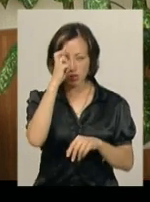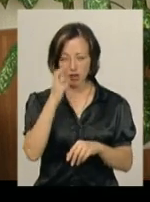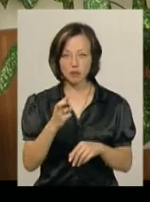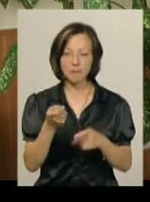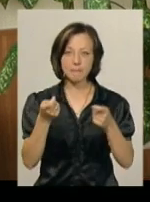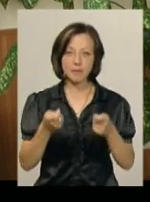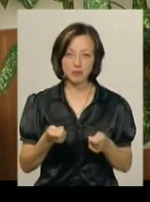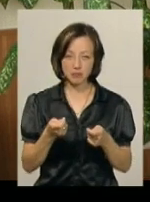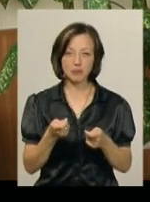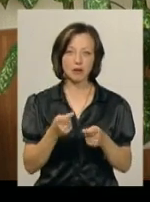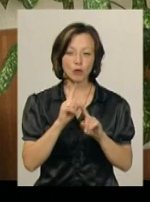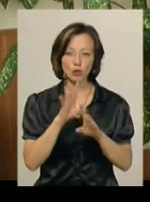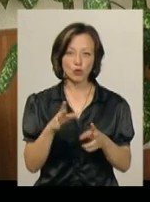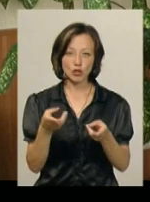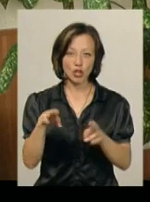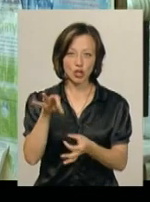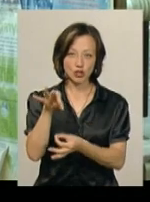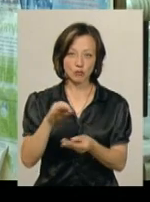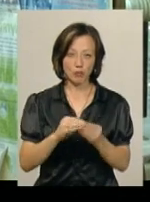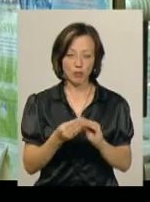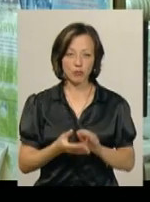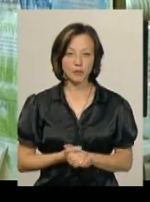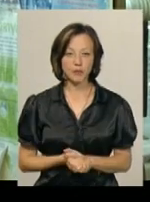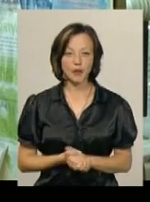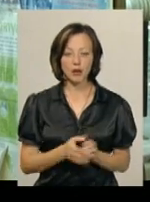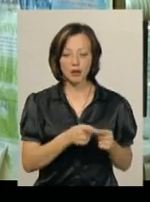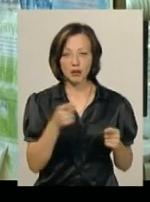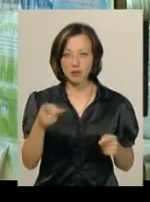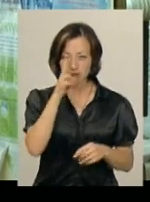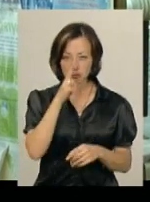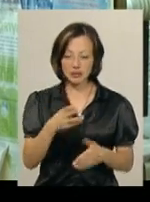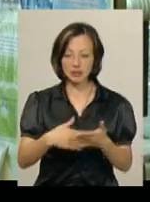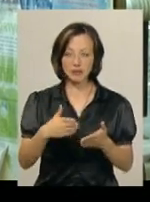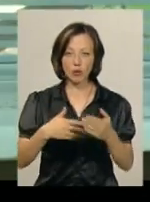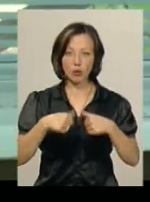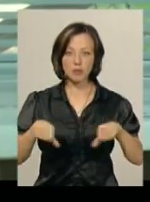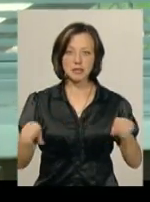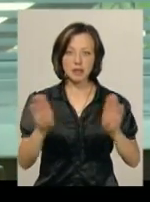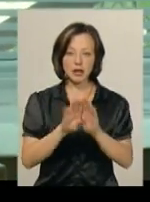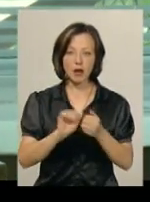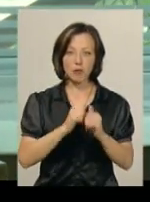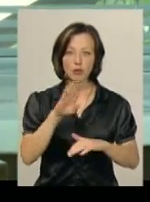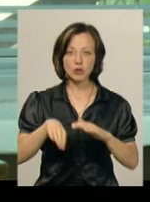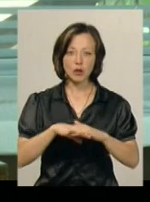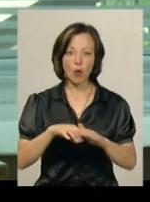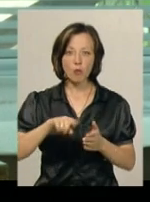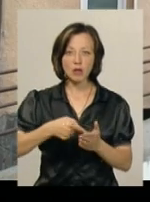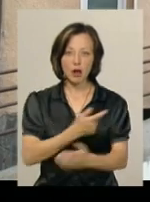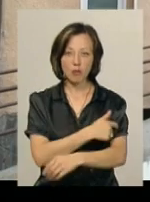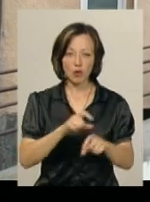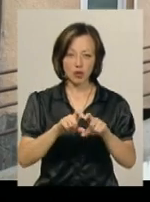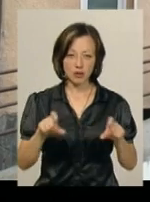якийсь мінімум, вони не будуть залишені на один на один свої проблеми. Впродовж двох місяців ліквідаційна комісія закриє Кам'янець-Подільську комунальну поліклініку.